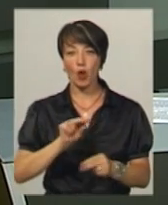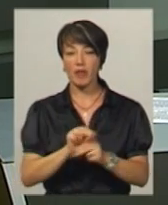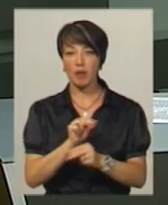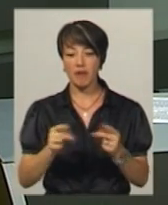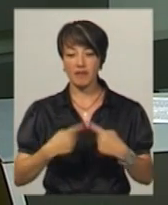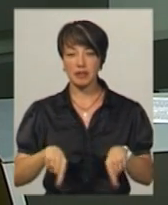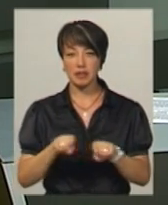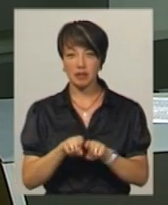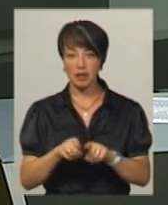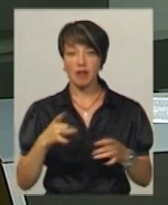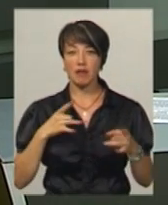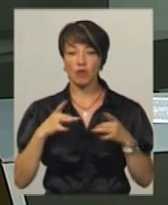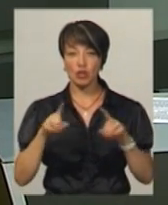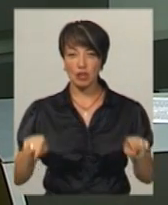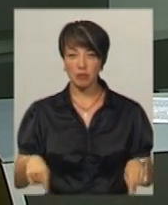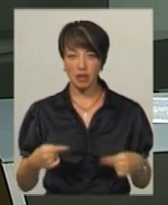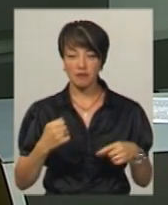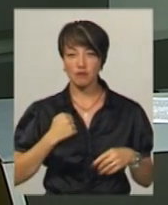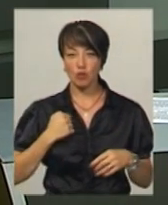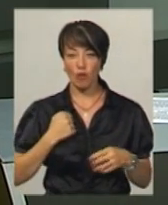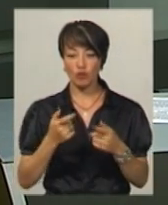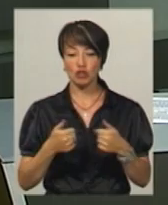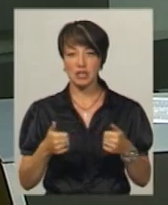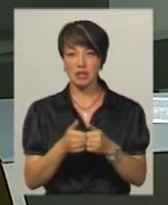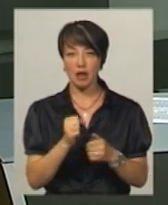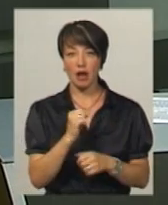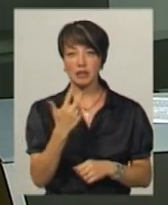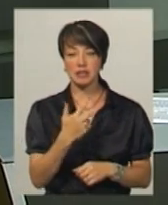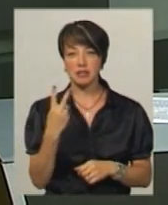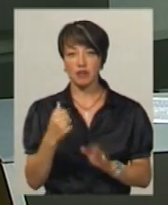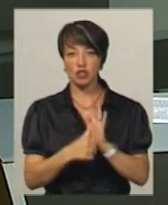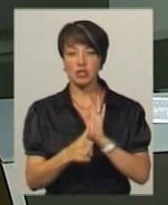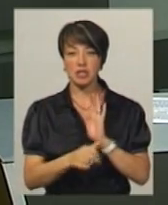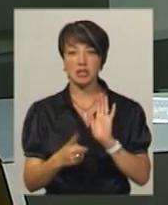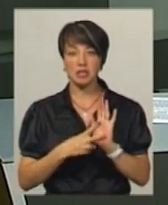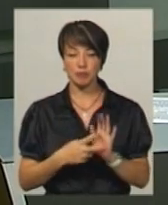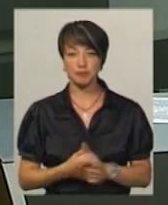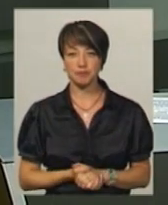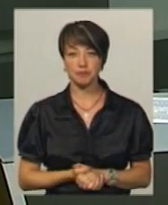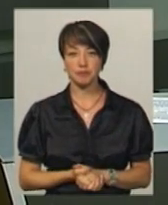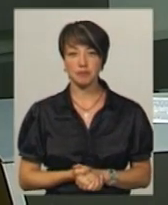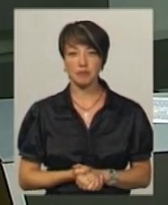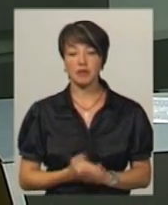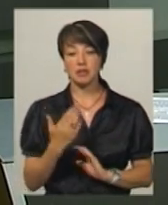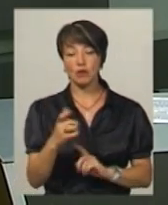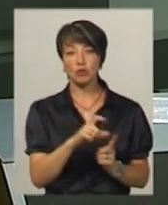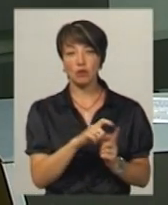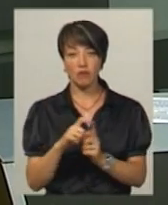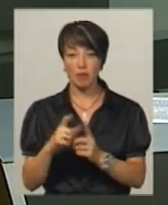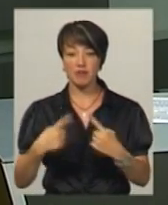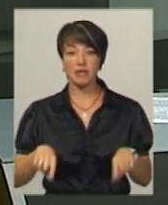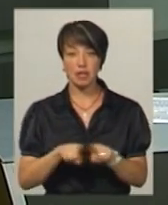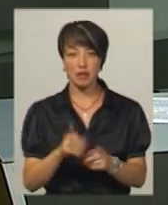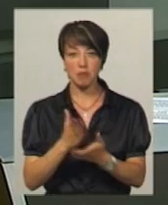відділення психоневрологічної реабілітації військової частини А-32-67 Павло Золотарьов. За його словами, у